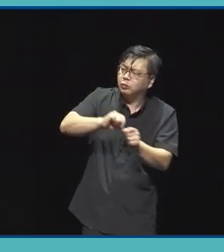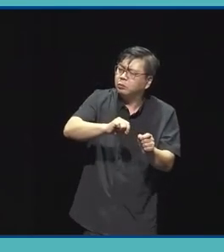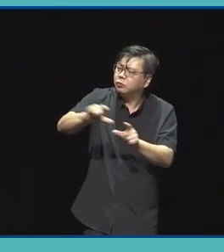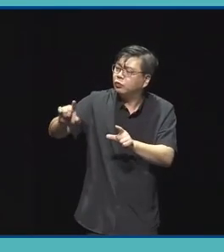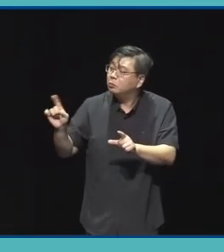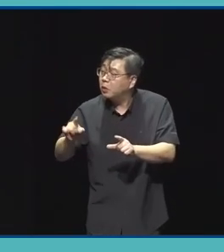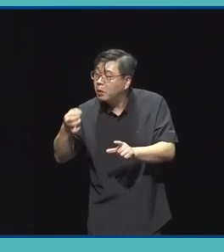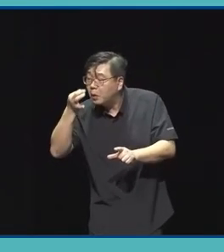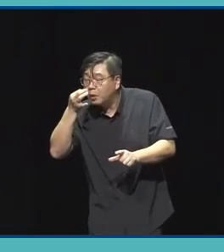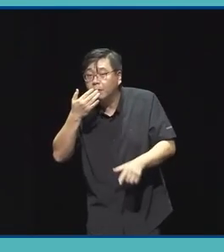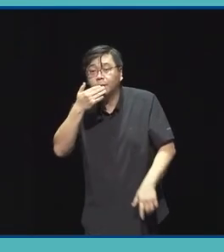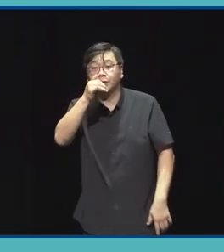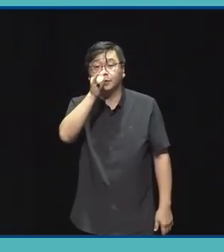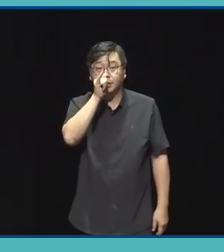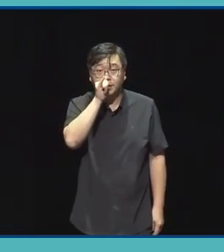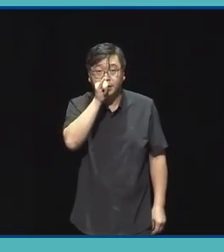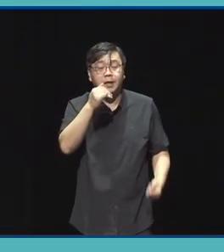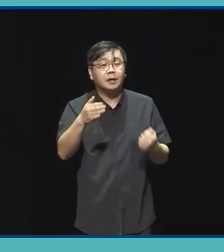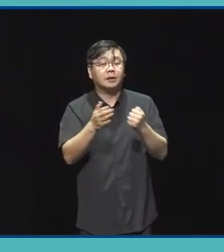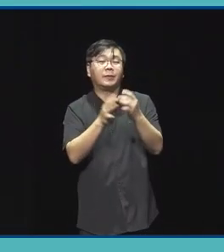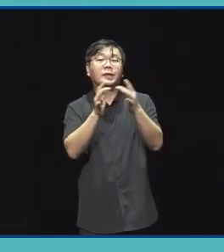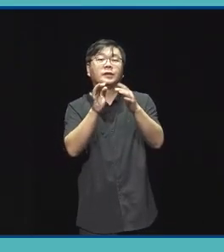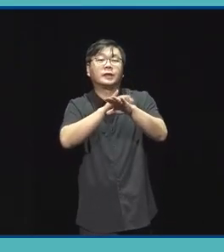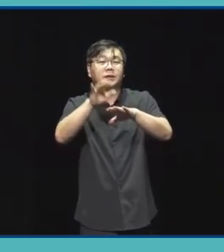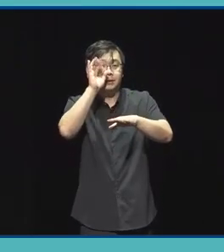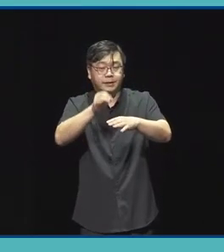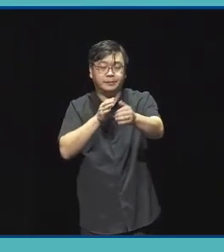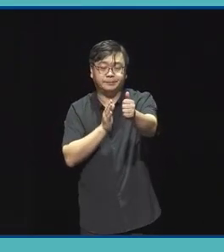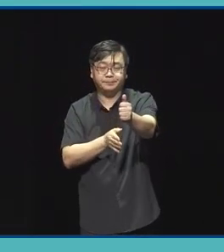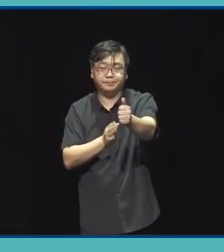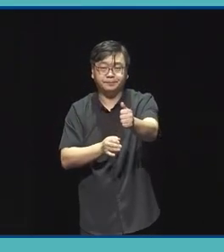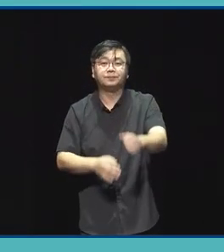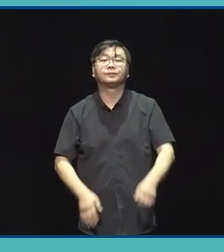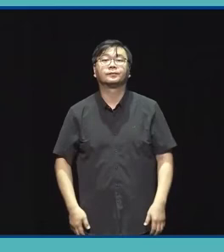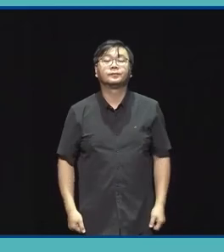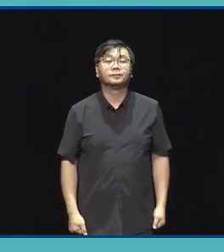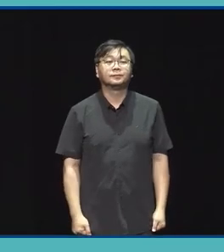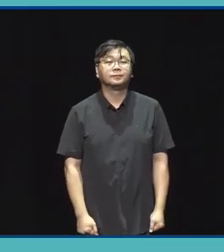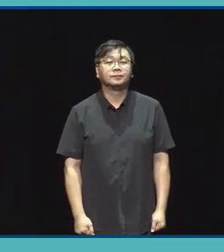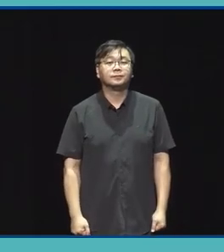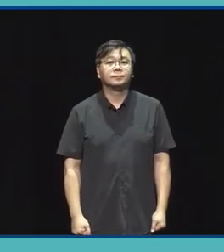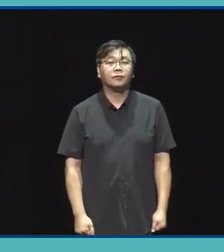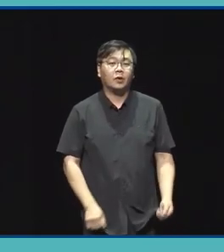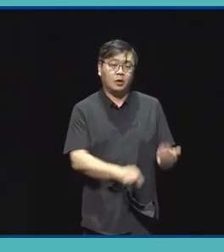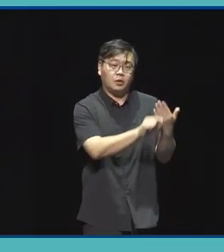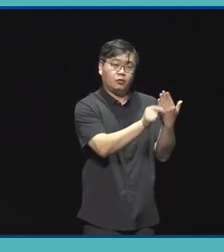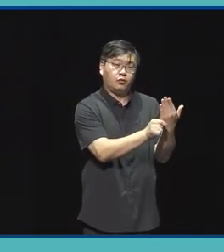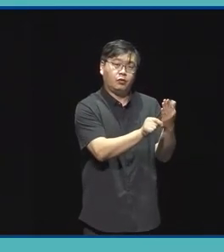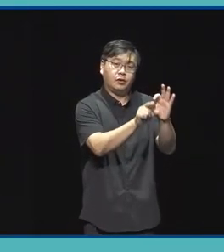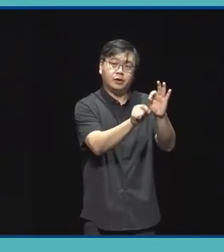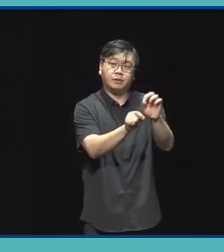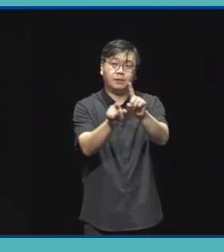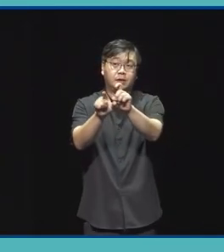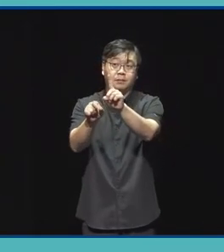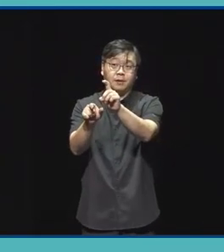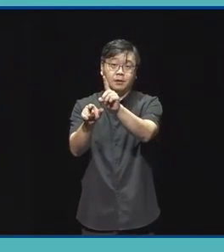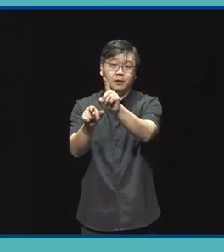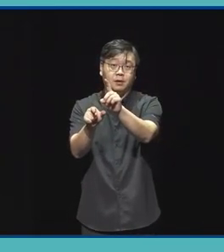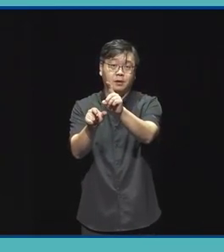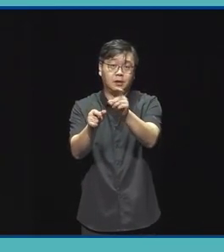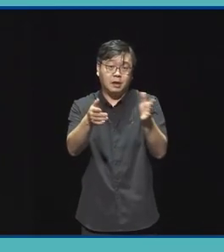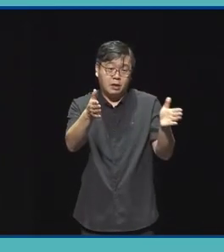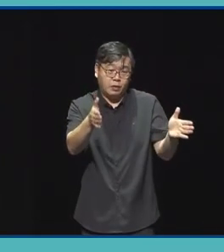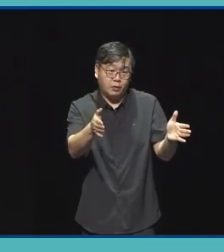콘텐츠가 있기 때문에 이 부분들을 많이 참고해 주시면 좋을 것 같고요 지금 9월달, 10월달, 11월달 다양한